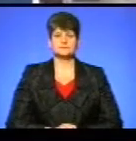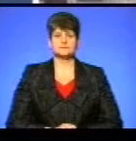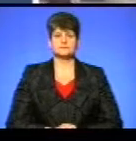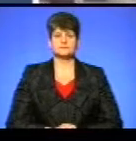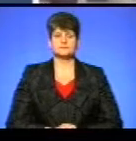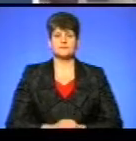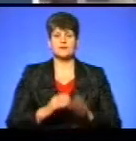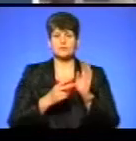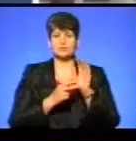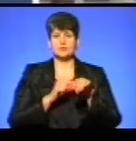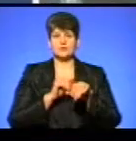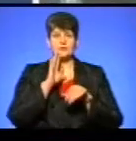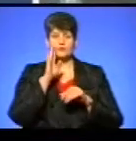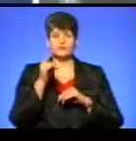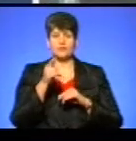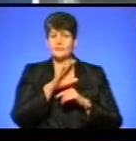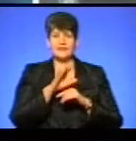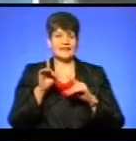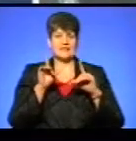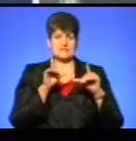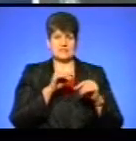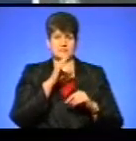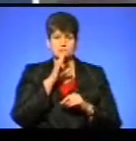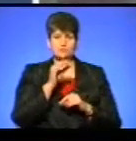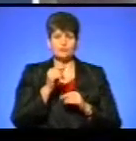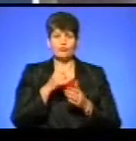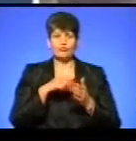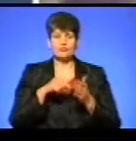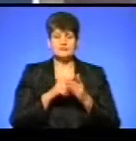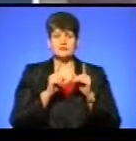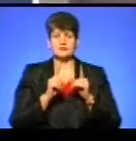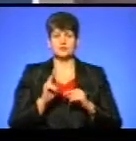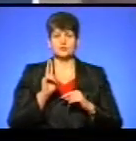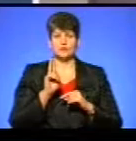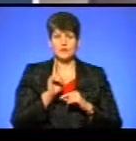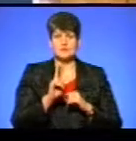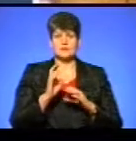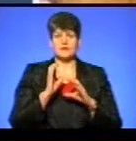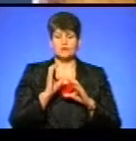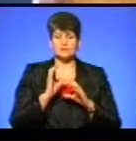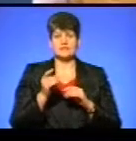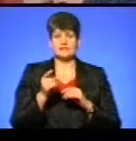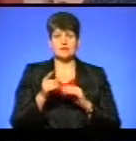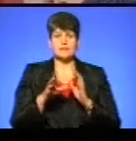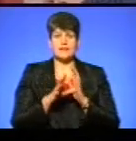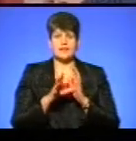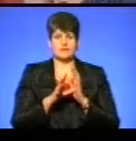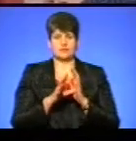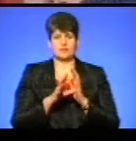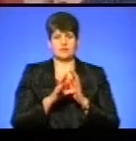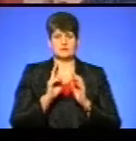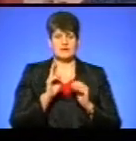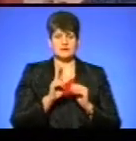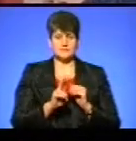З сьомої ранку у Тернополі не їздять маршрутки. Містом курсували тролейбуси й автобуси Тернопіль-Електротрансу. Відповідно до